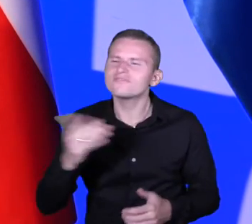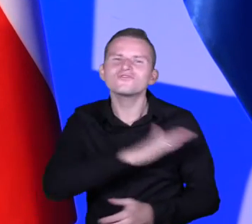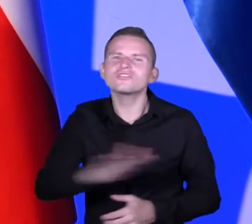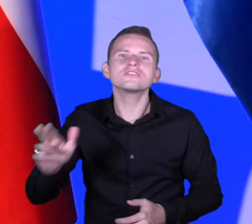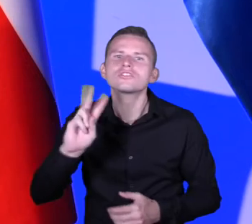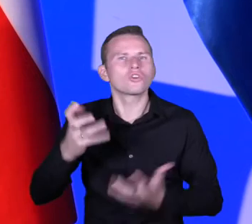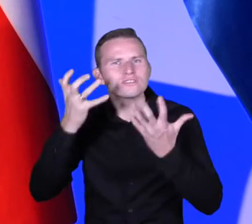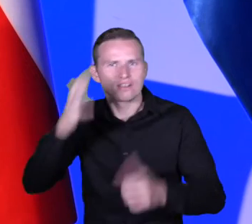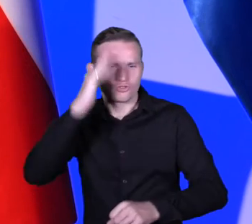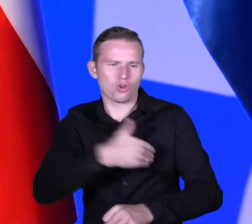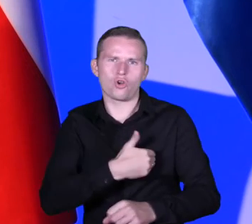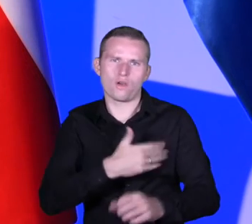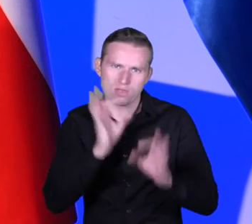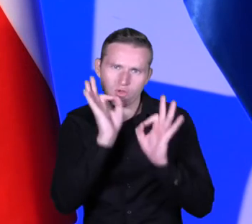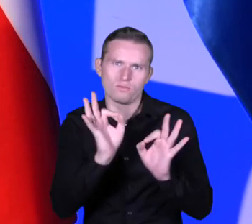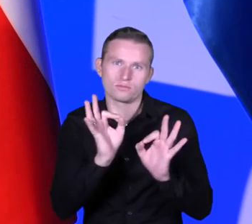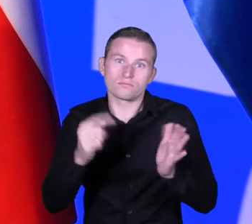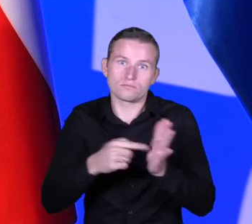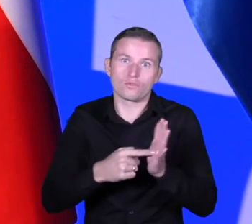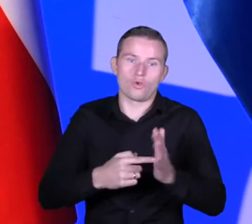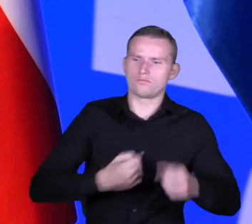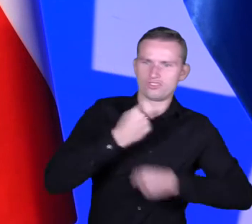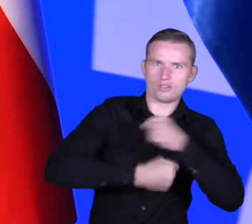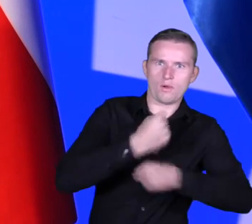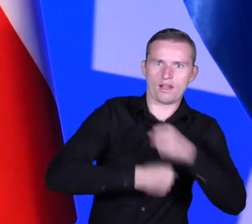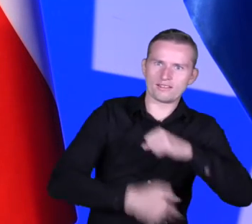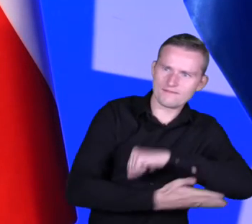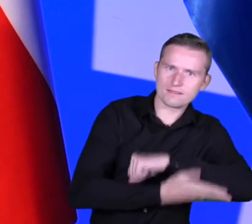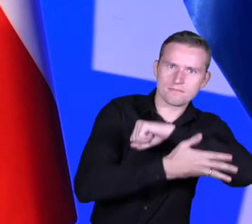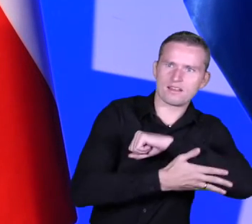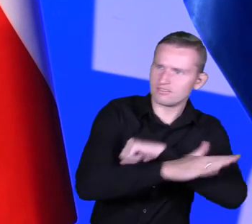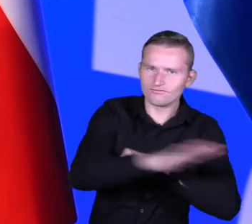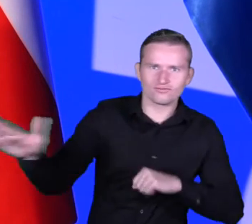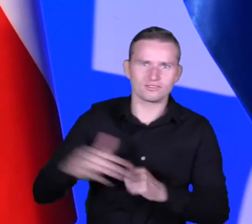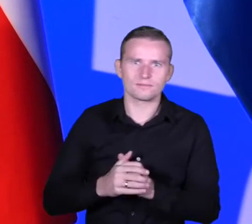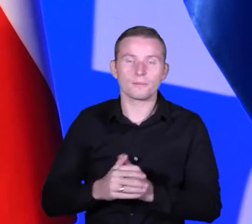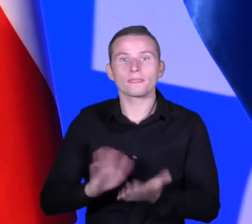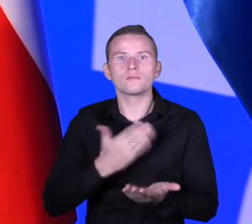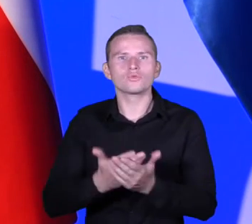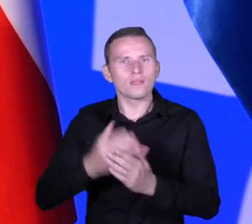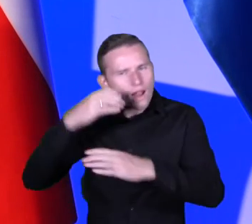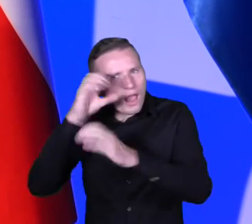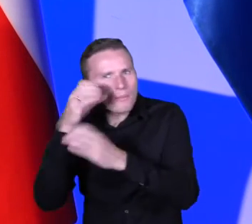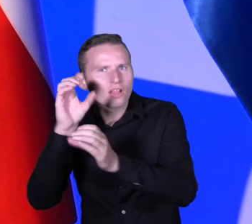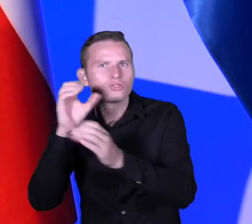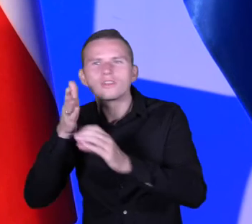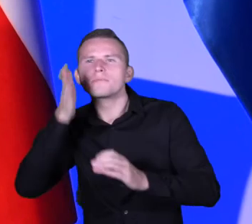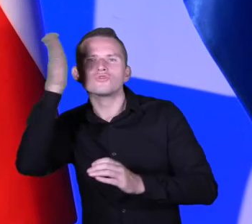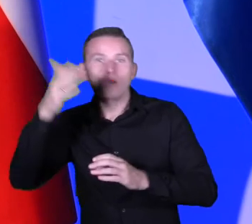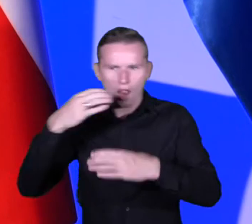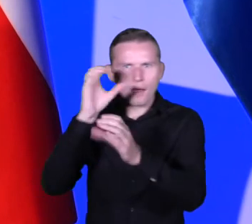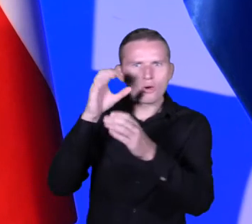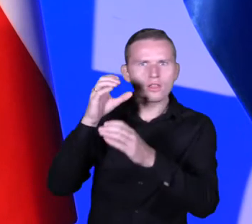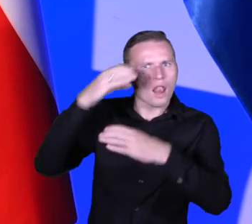polska szkoła. Takie działania się odbywają. Można tutaj wspomnieć chociażby takie działania jak Laboratoria Przyszłości, które już są w każdej